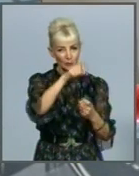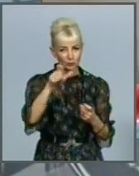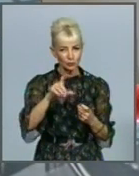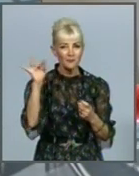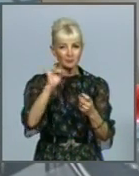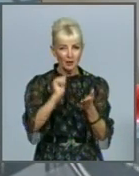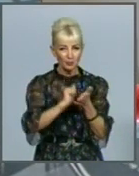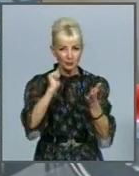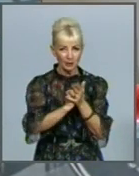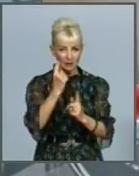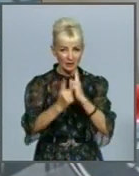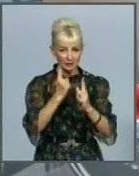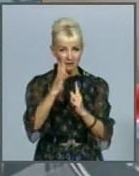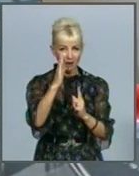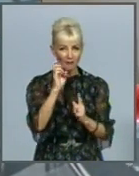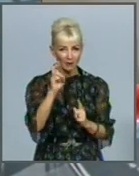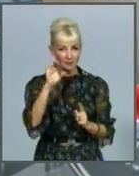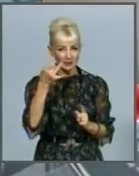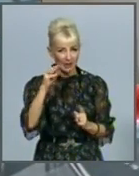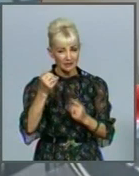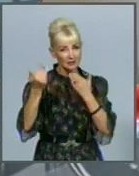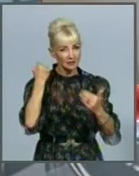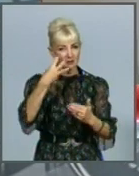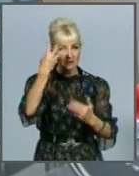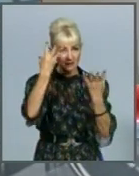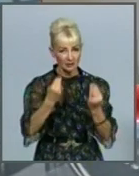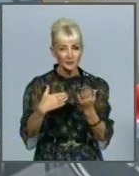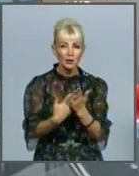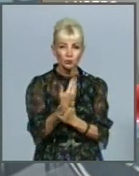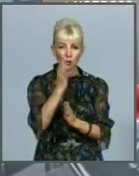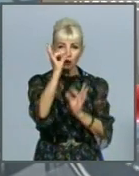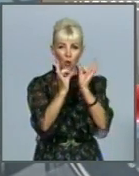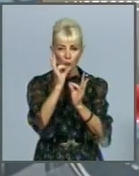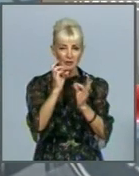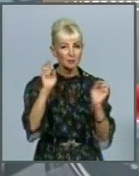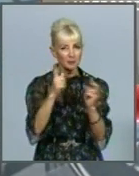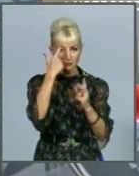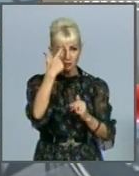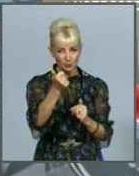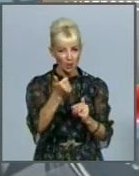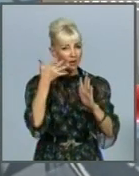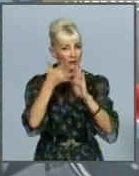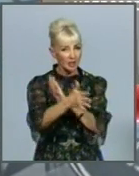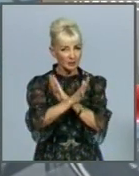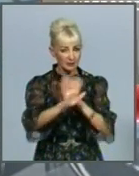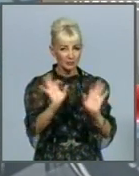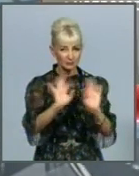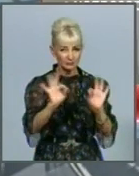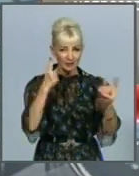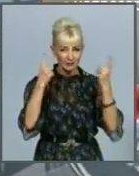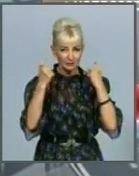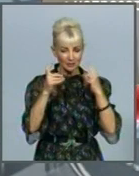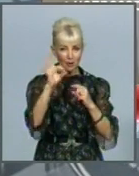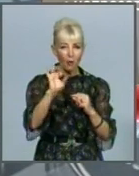опублікування змін на веб-сайті за 30 днів. Введення нових комісій без попередження. Непрозоре розкриття інформації про